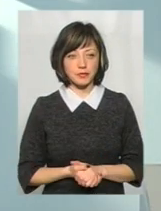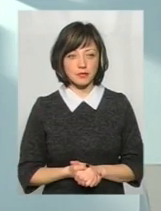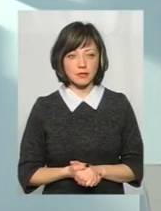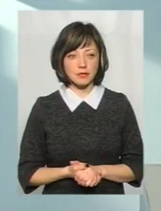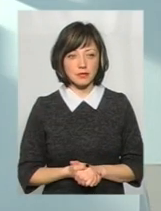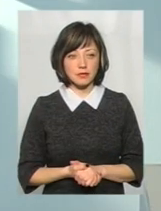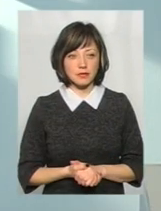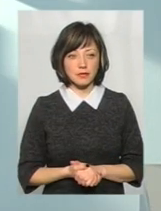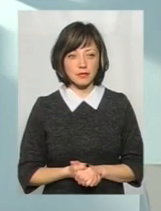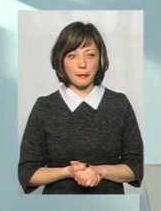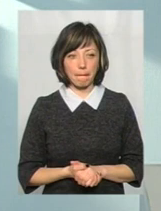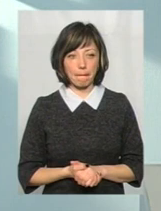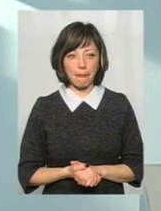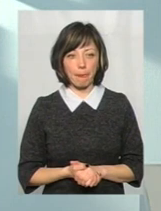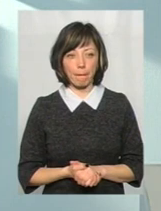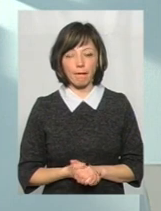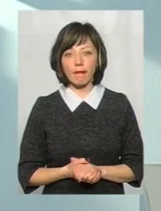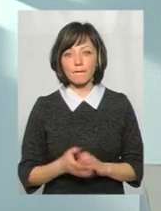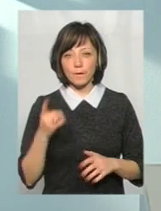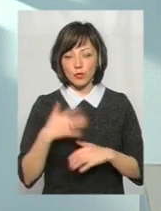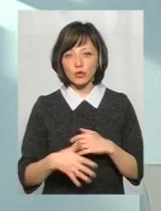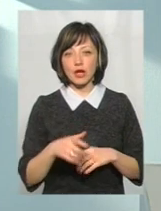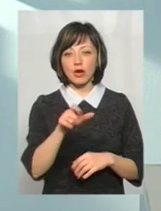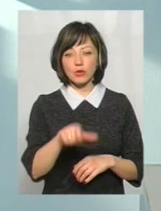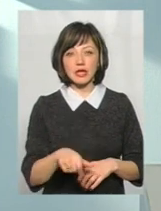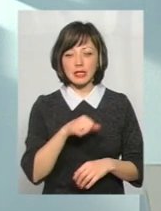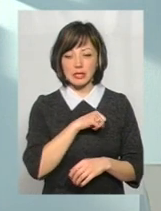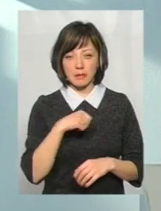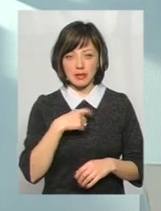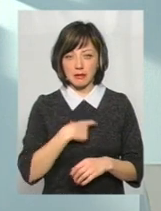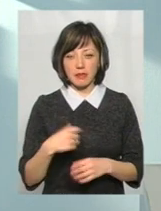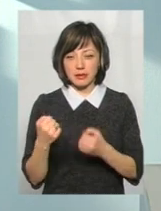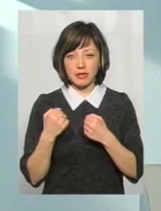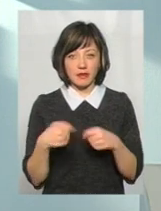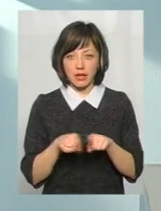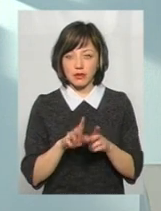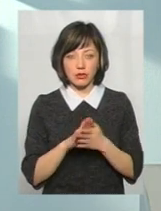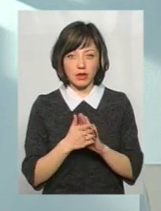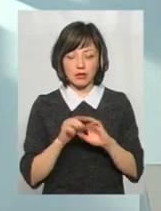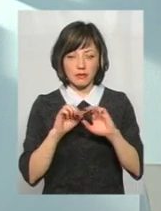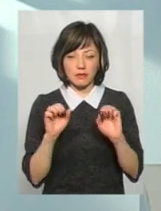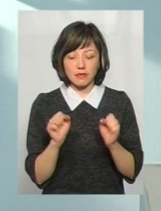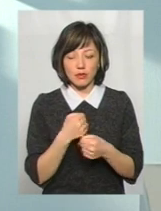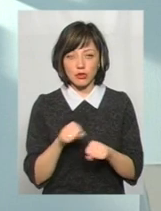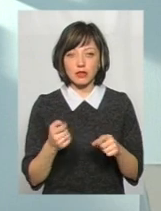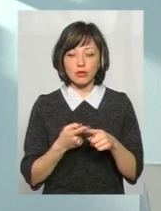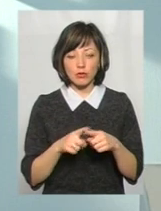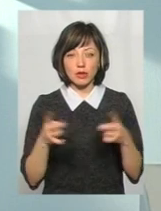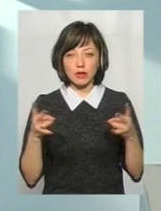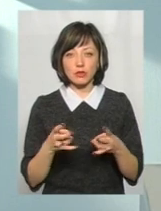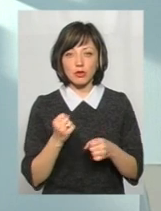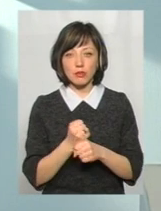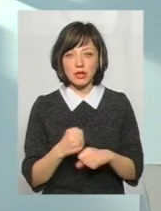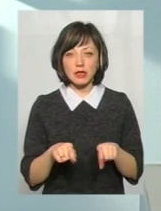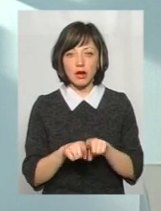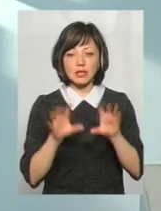Дорозумієте, Ольго Ромадідин сам себе в такій ситуації не може ніяк убезпечити взагалі. Тому що тут потрібно робити